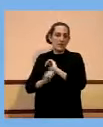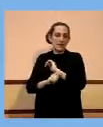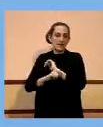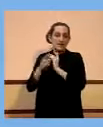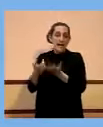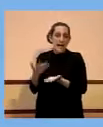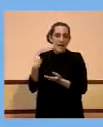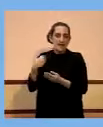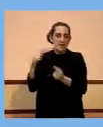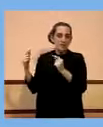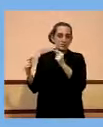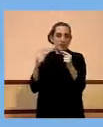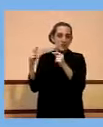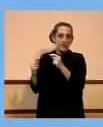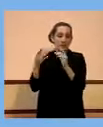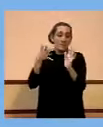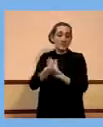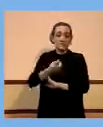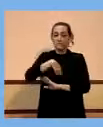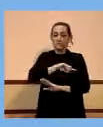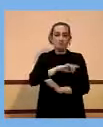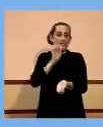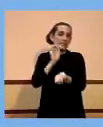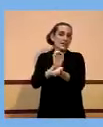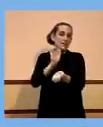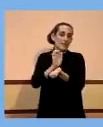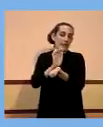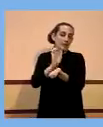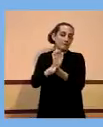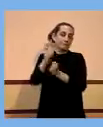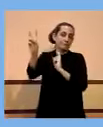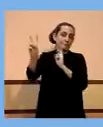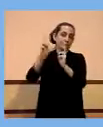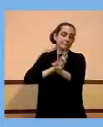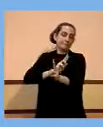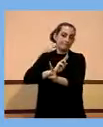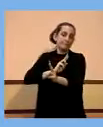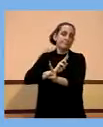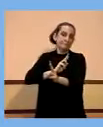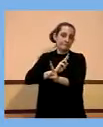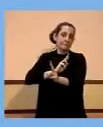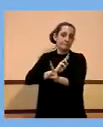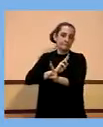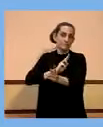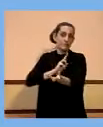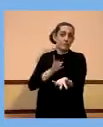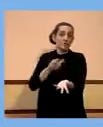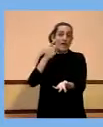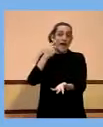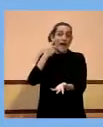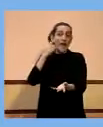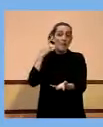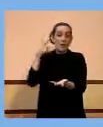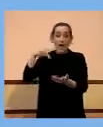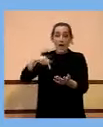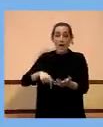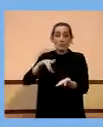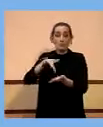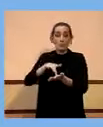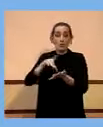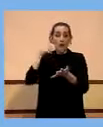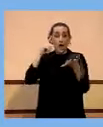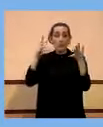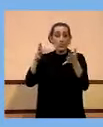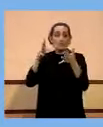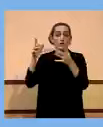discutint en aquests moments. Per tant, estem atents, estem esperant una miqueta la resposta i el que es discuteixi durant